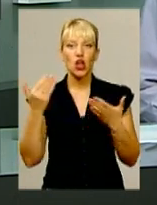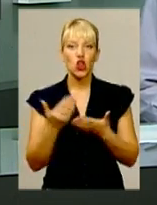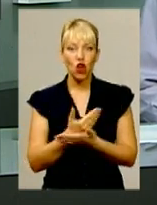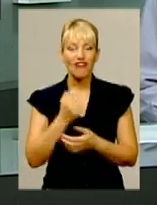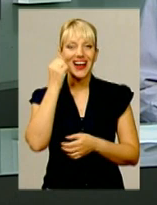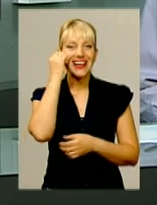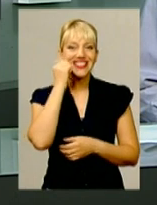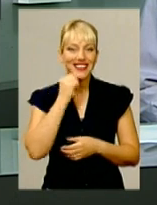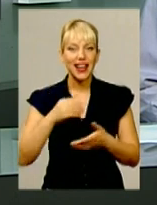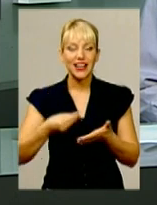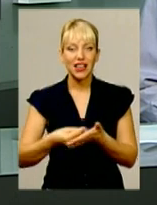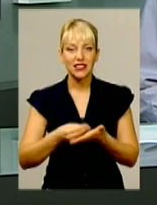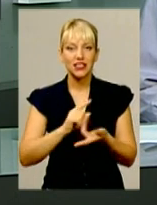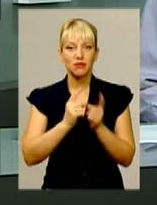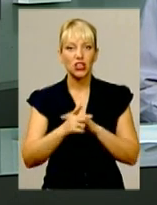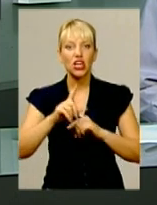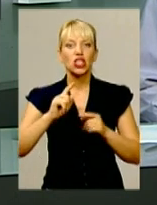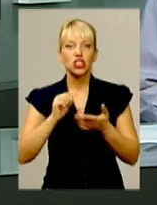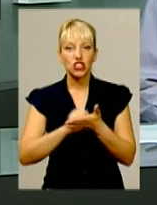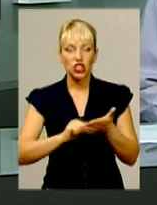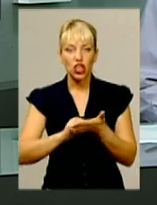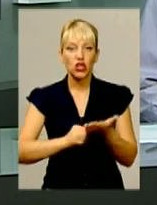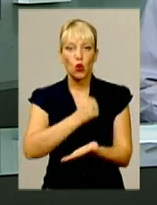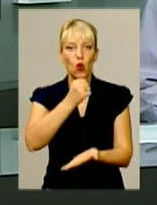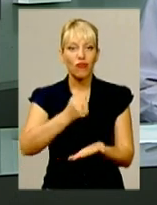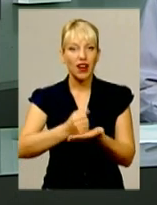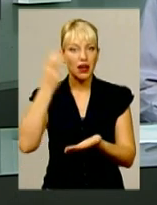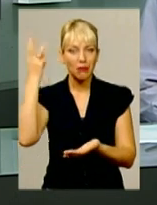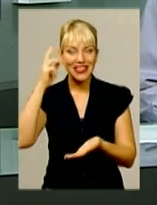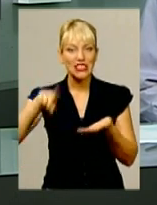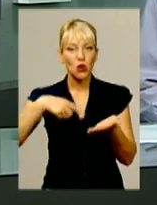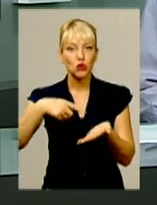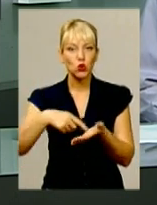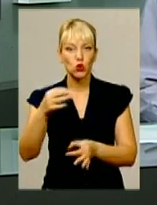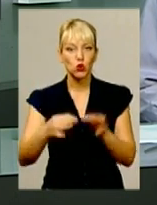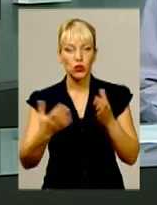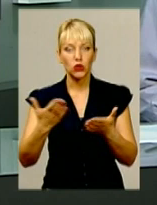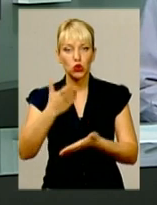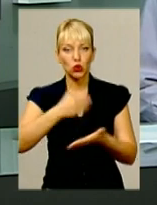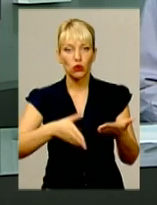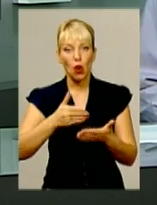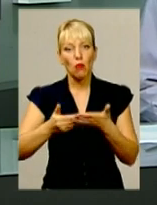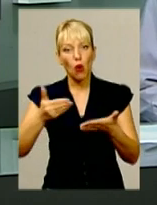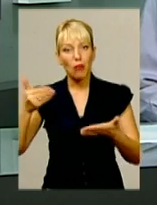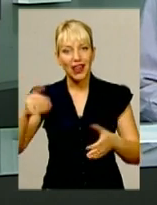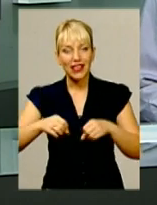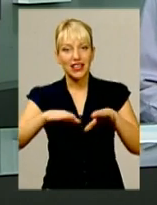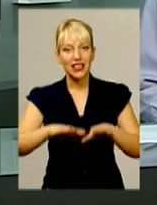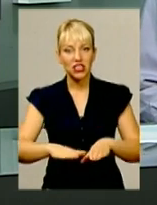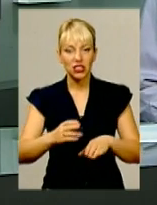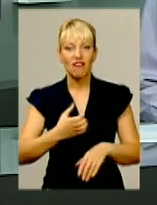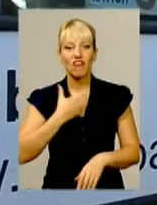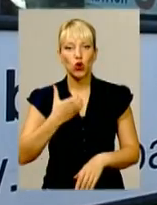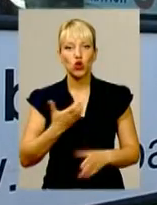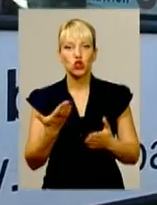ціна змінилася через ухвалу Хмельницького міськрайонного суду, котрий скасував попереднє рішення виконкому. Що діяло – два дні.